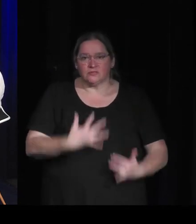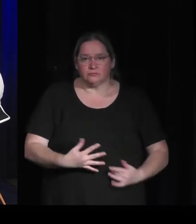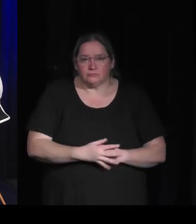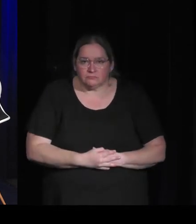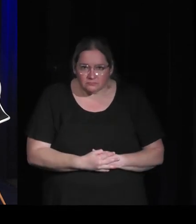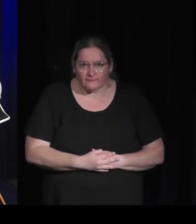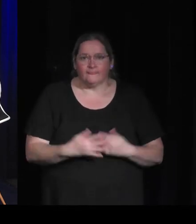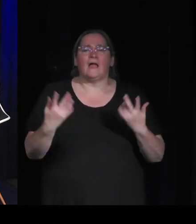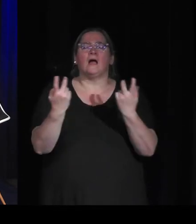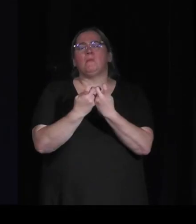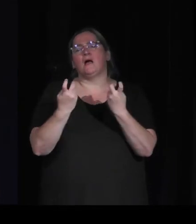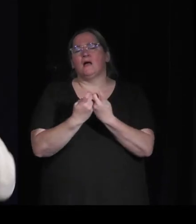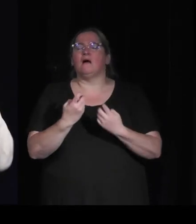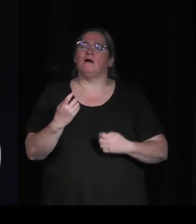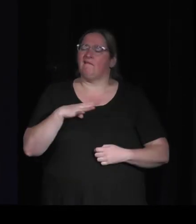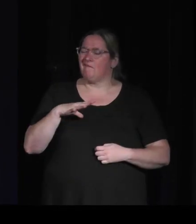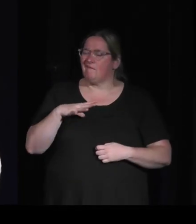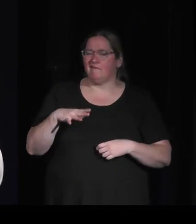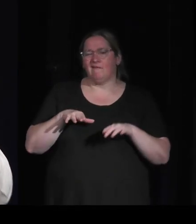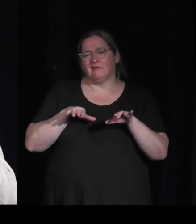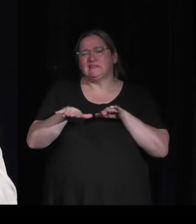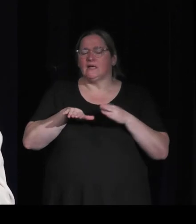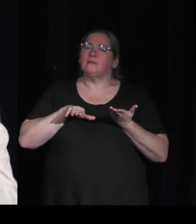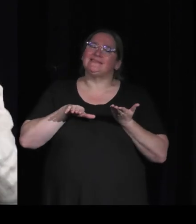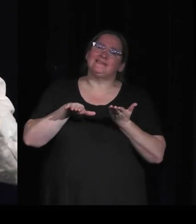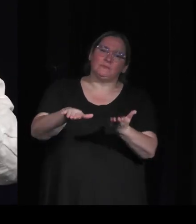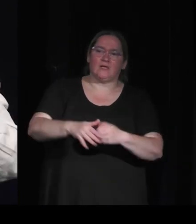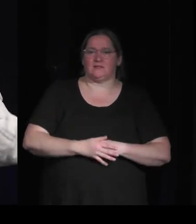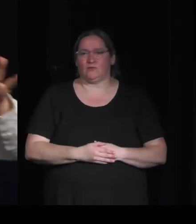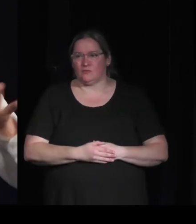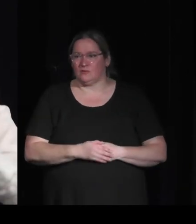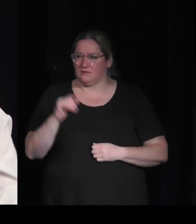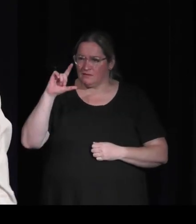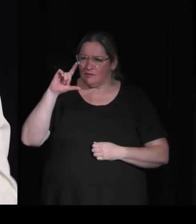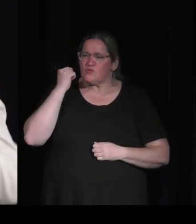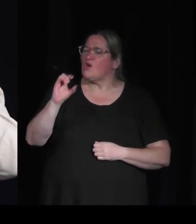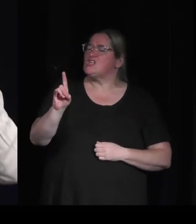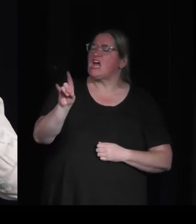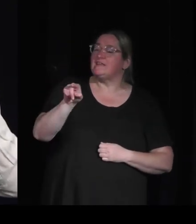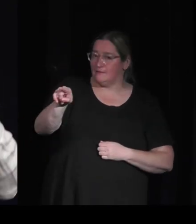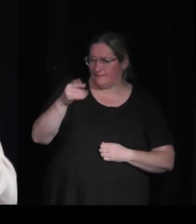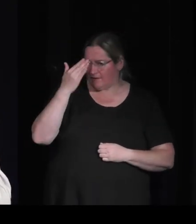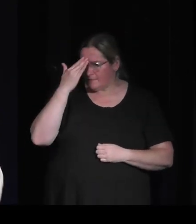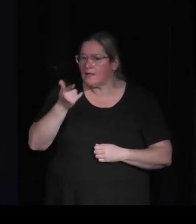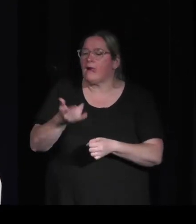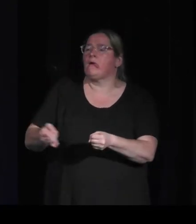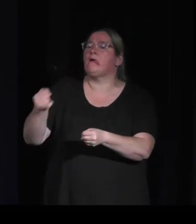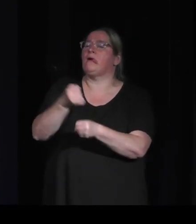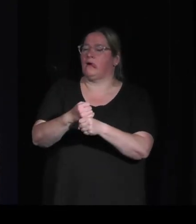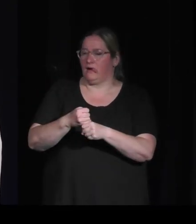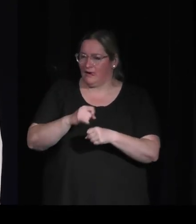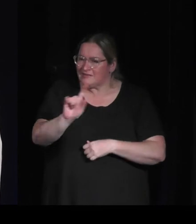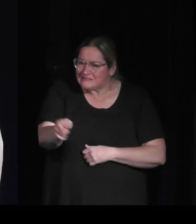simulation les systèmes bon on attend encore si Eric Chahis se met à produire comme ça un système un